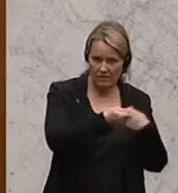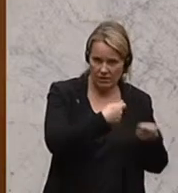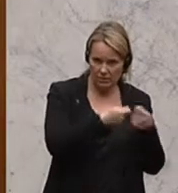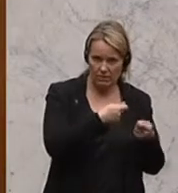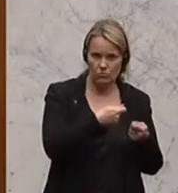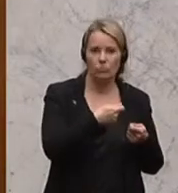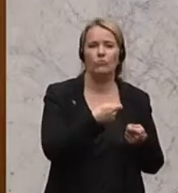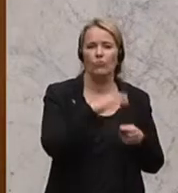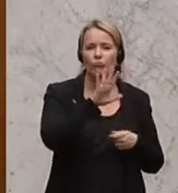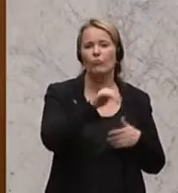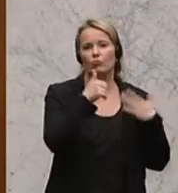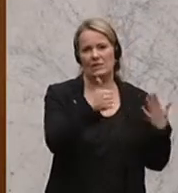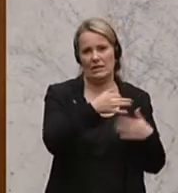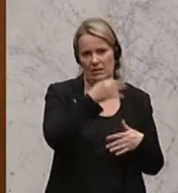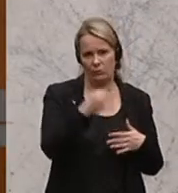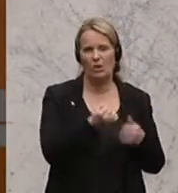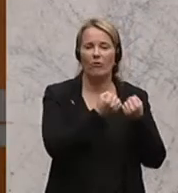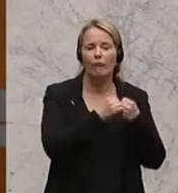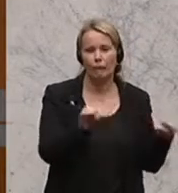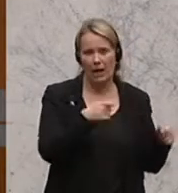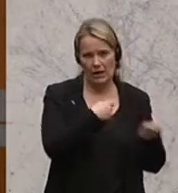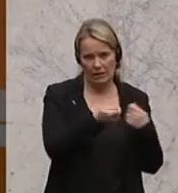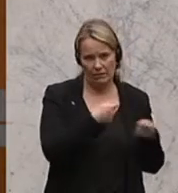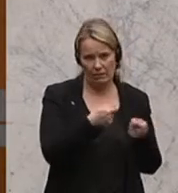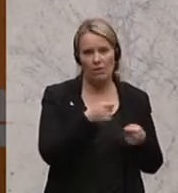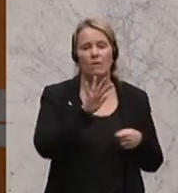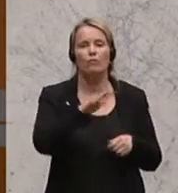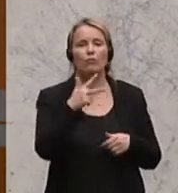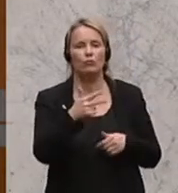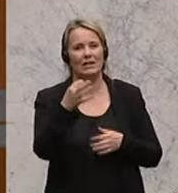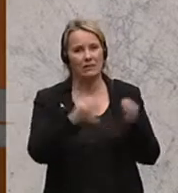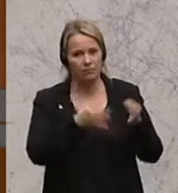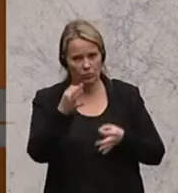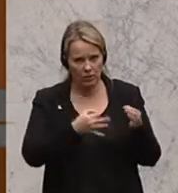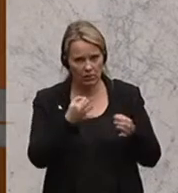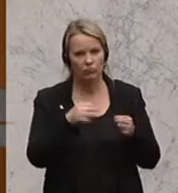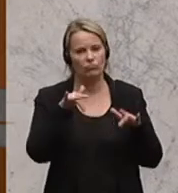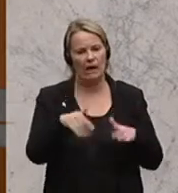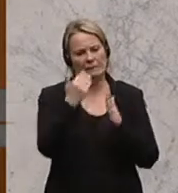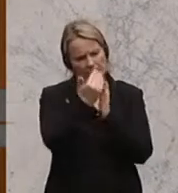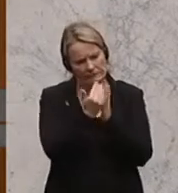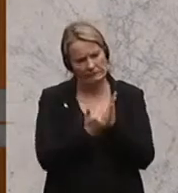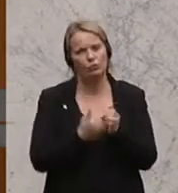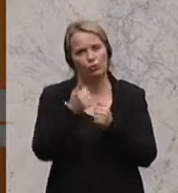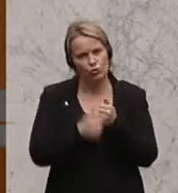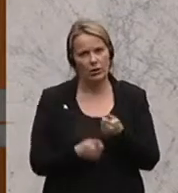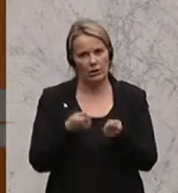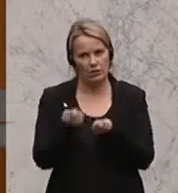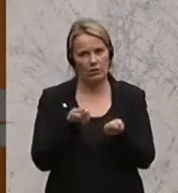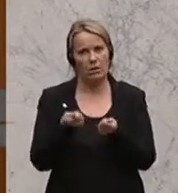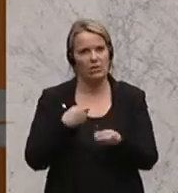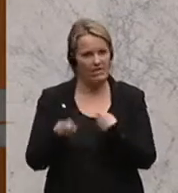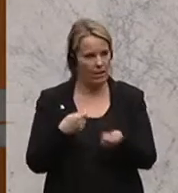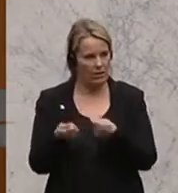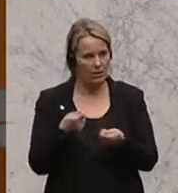dann haben Sie 65 Prozent freie Gewerbe und 35 Prozent reglementierte Gewerbe. Das heißt, im